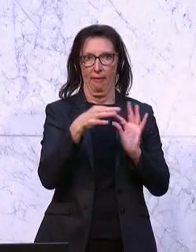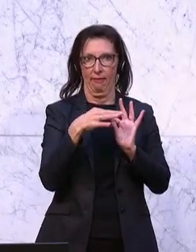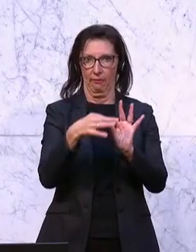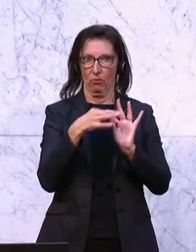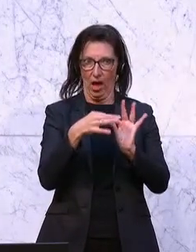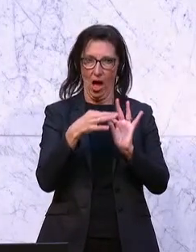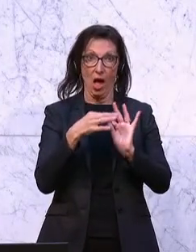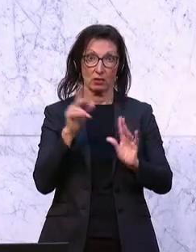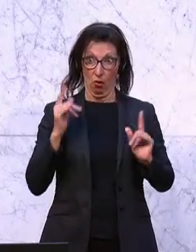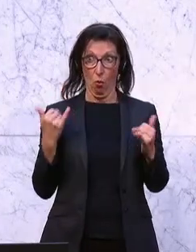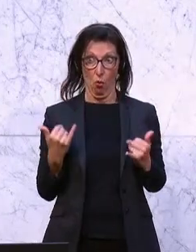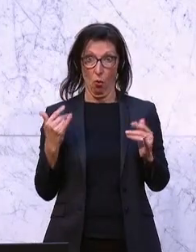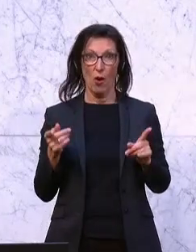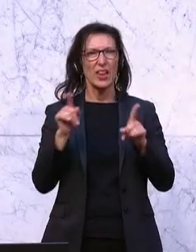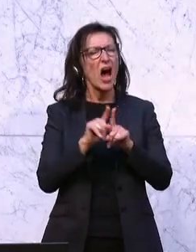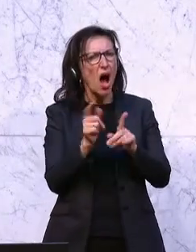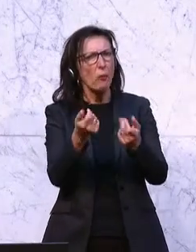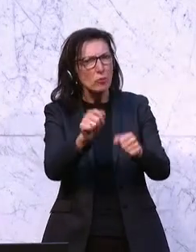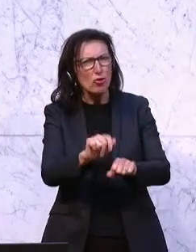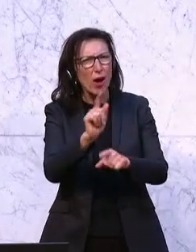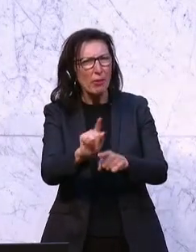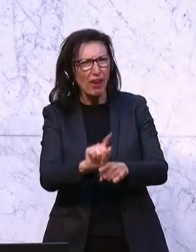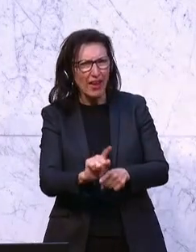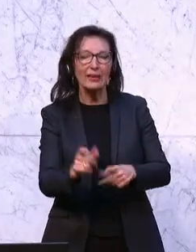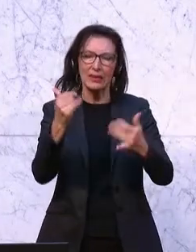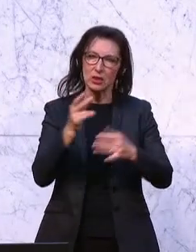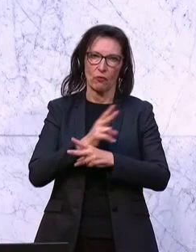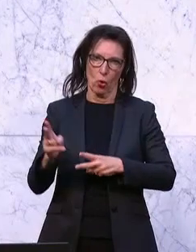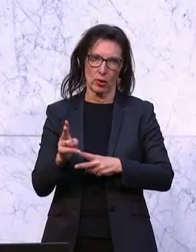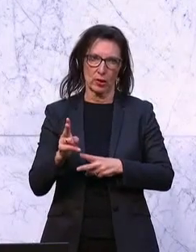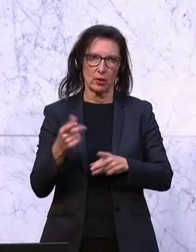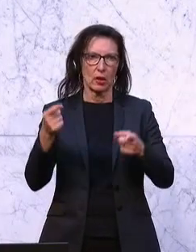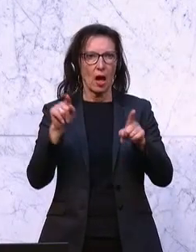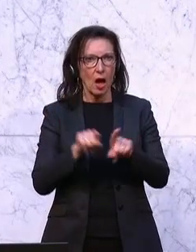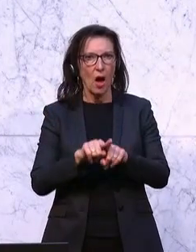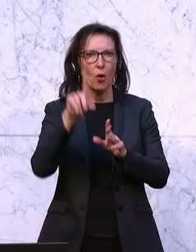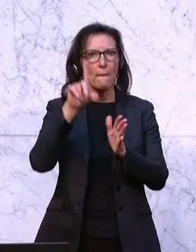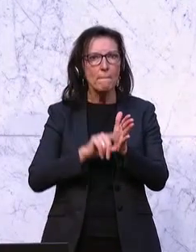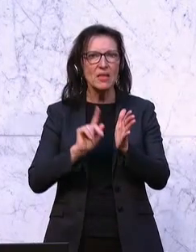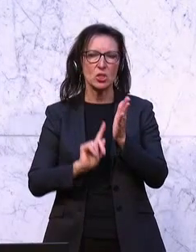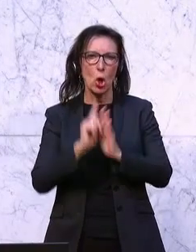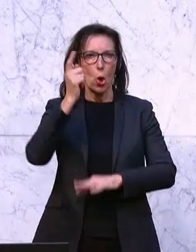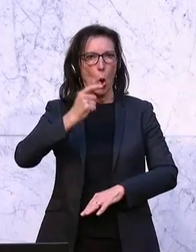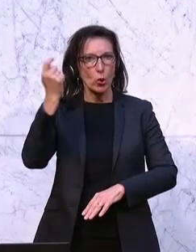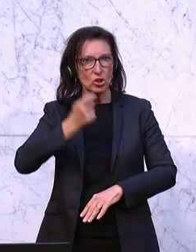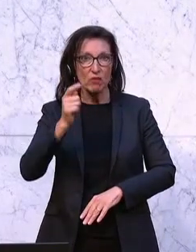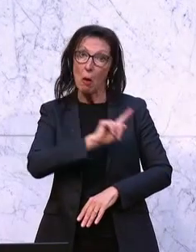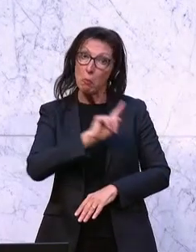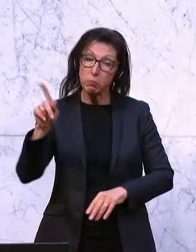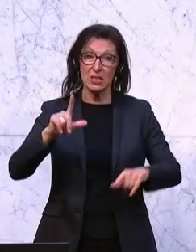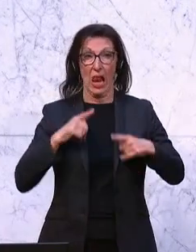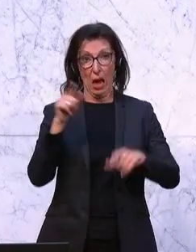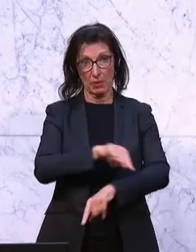absolutes, wir beschließen heute auch eines, aber das hat Lücken. Die drastische Verschärfung der Mindest- und Höchststrafen bis hin zur lebenslange Haft.